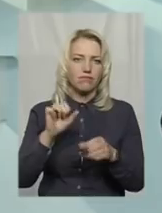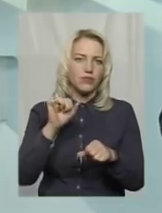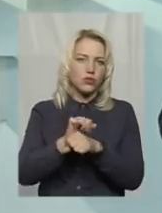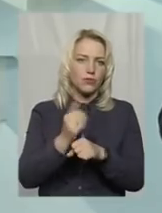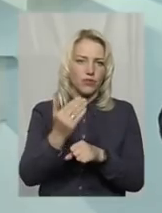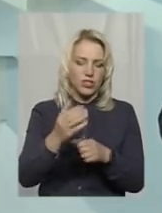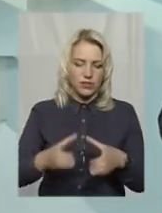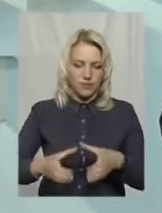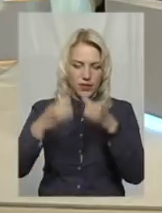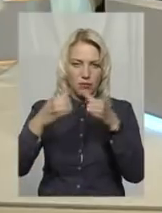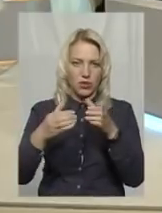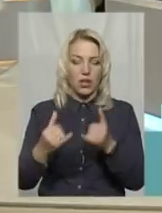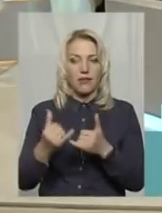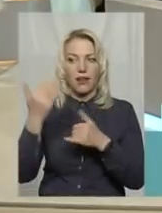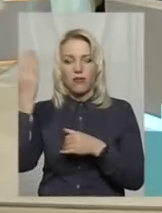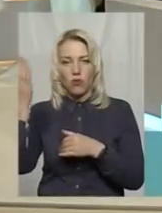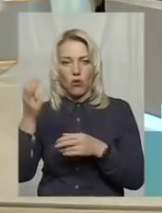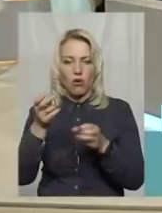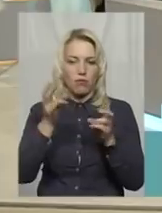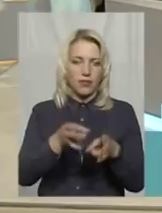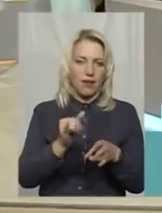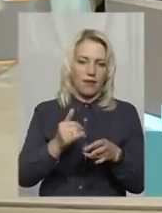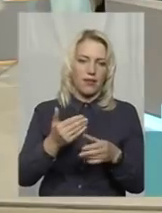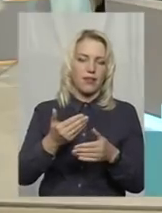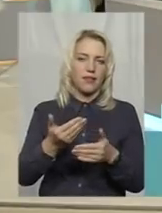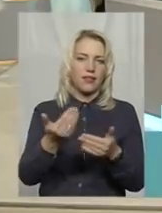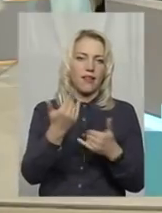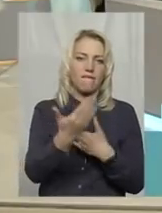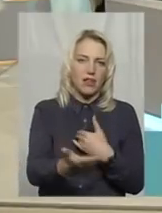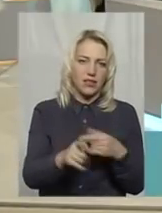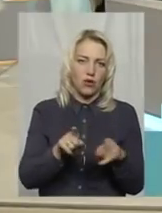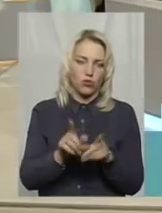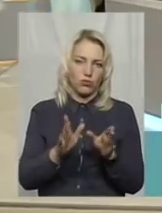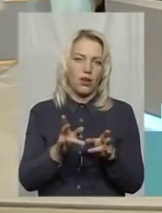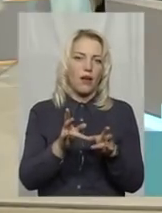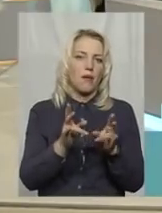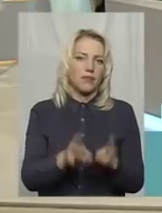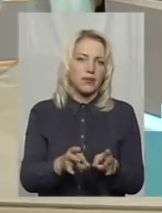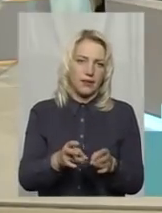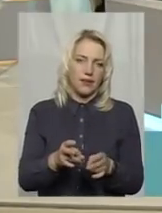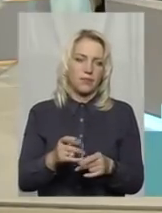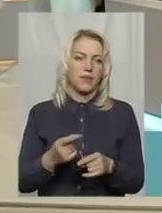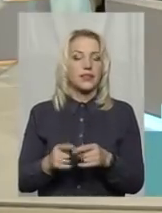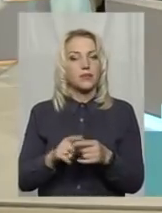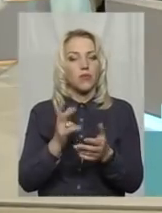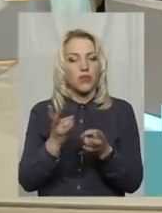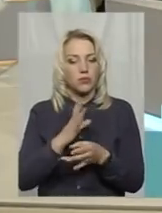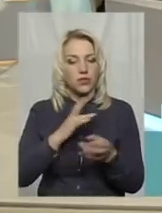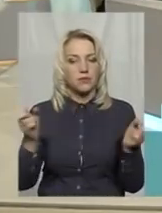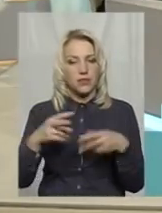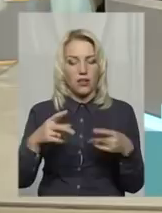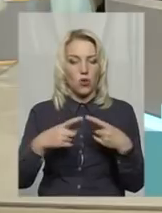і для споживача цього, який ніби нічого не робив, але теж може бути біда. Для того є спеціалізовані